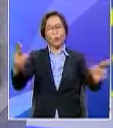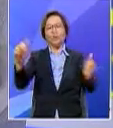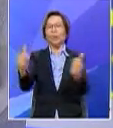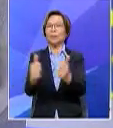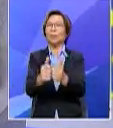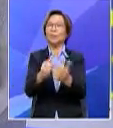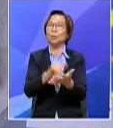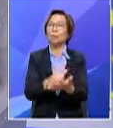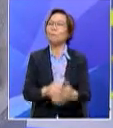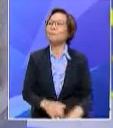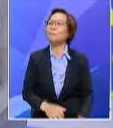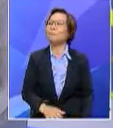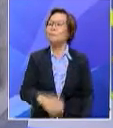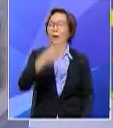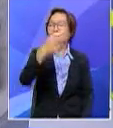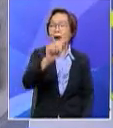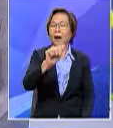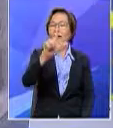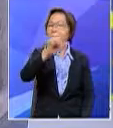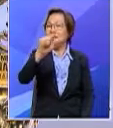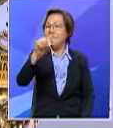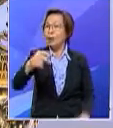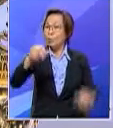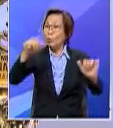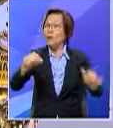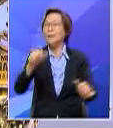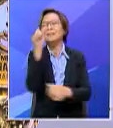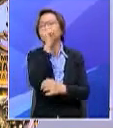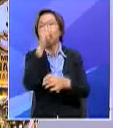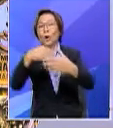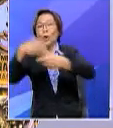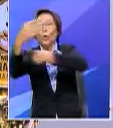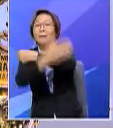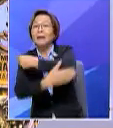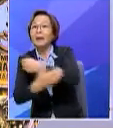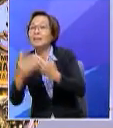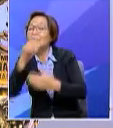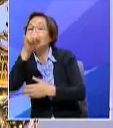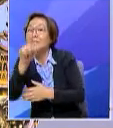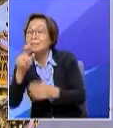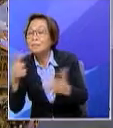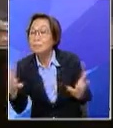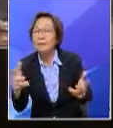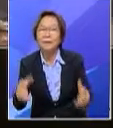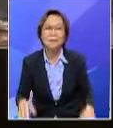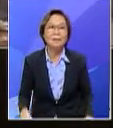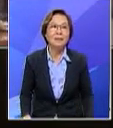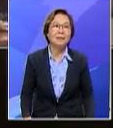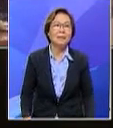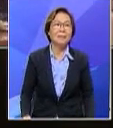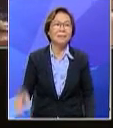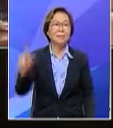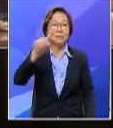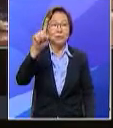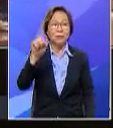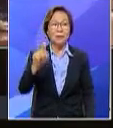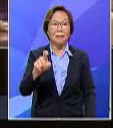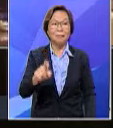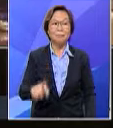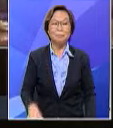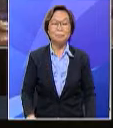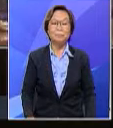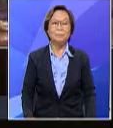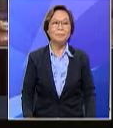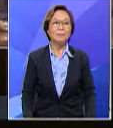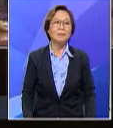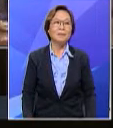bila agaknya nak membuat persembahan di luar negara Ya soalan ini memang best ini